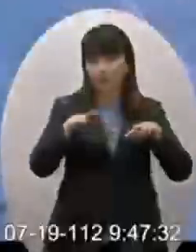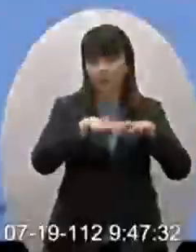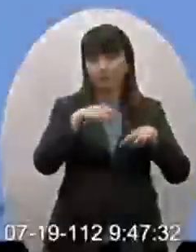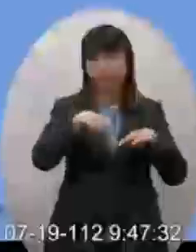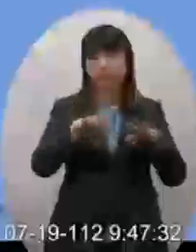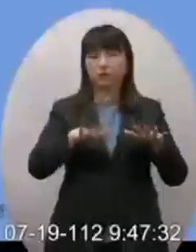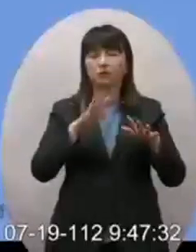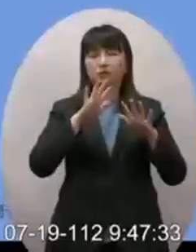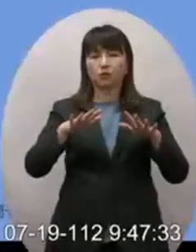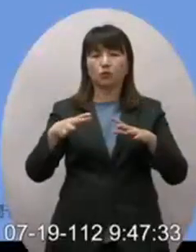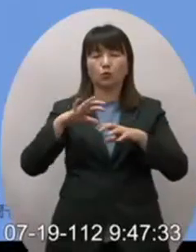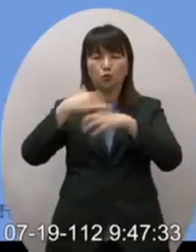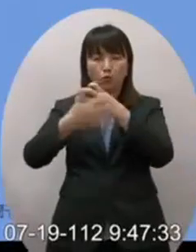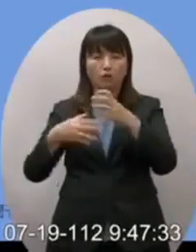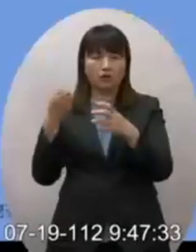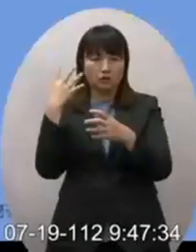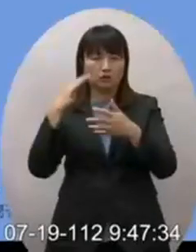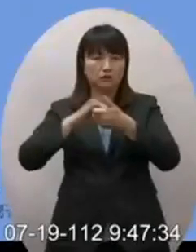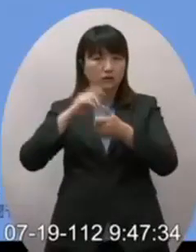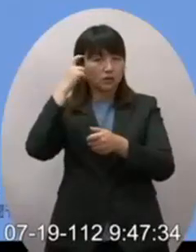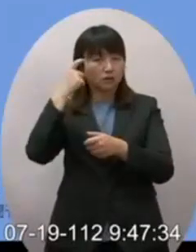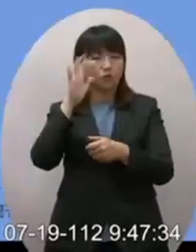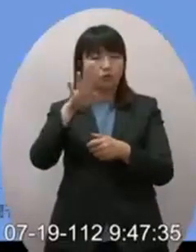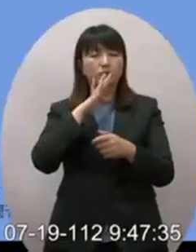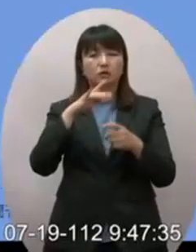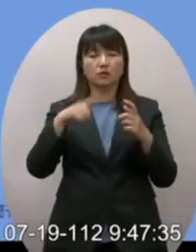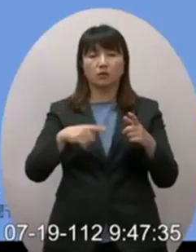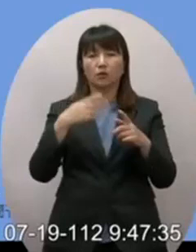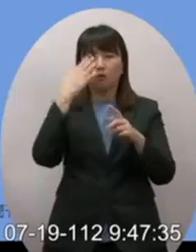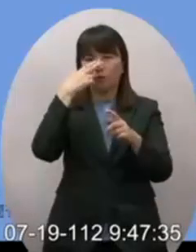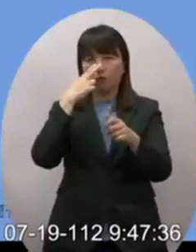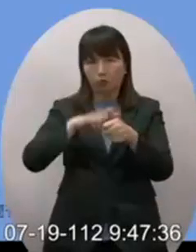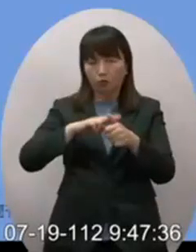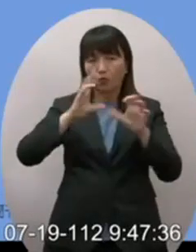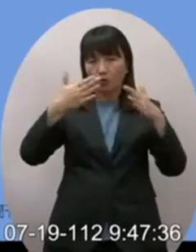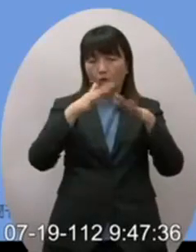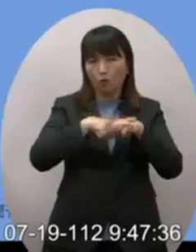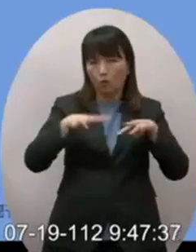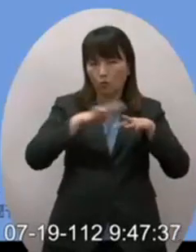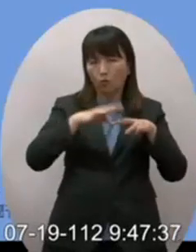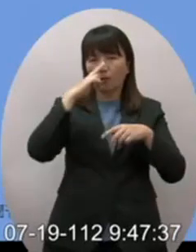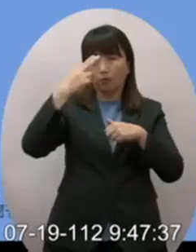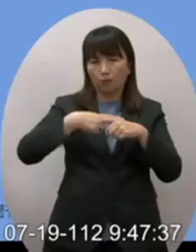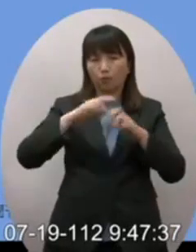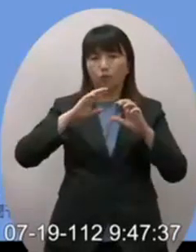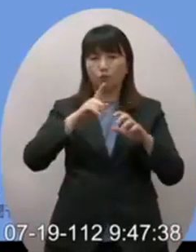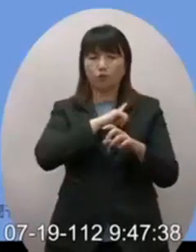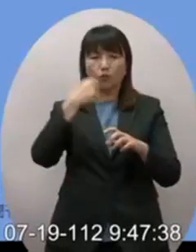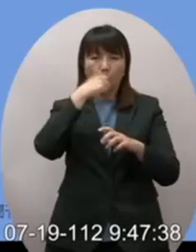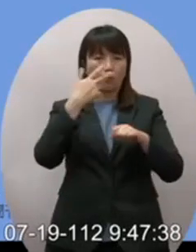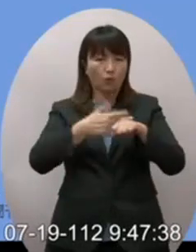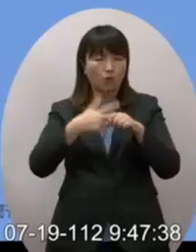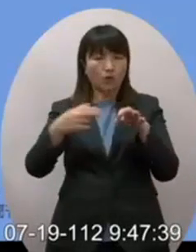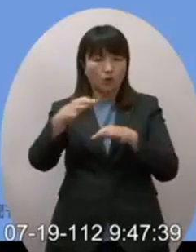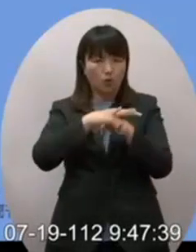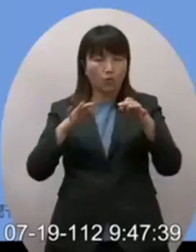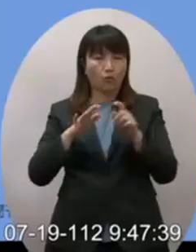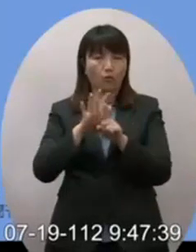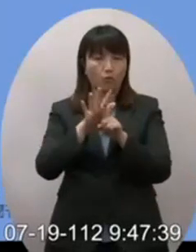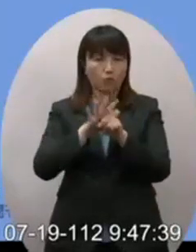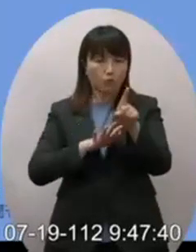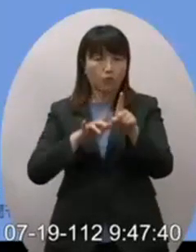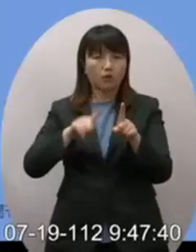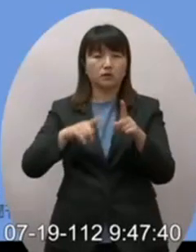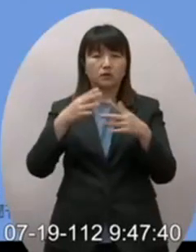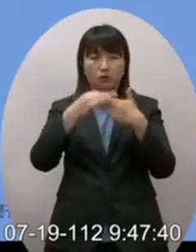現今全球化有了新的定義就是在不傷害本國國家安全不傷害本國科技經濟領先條件